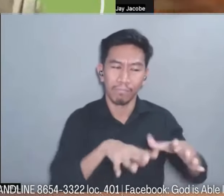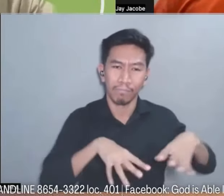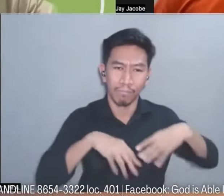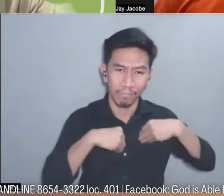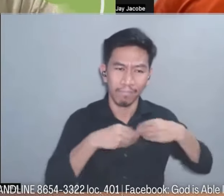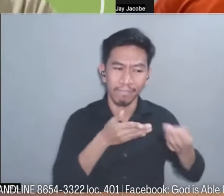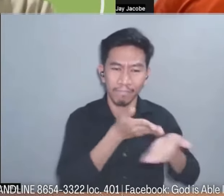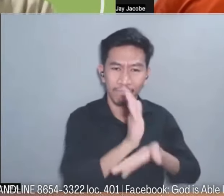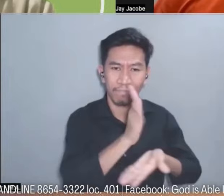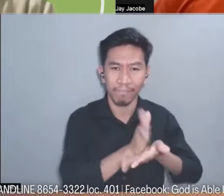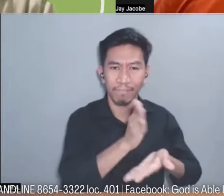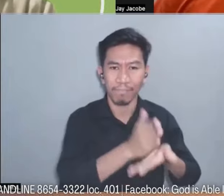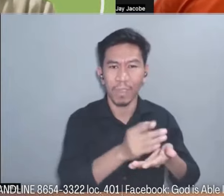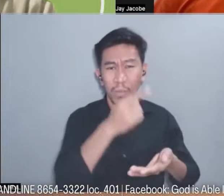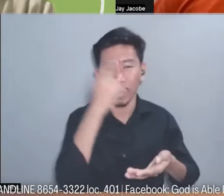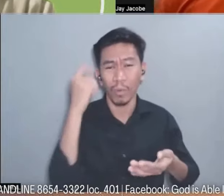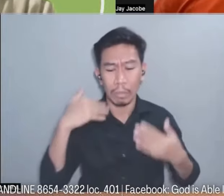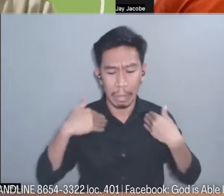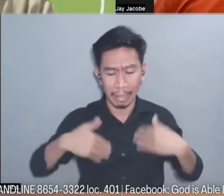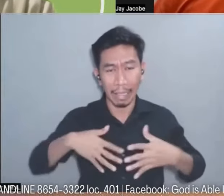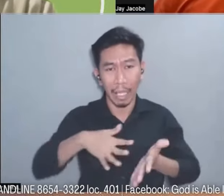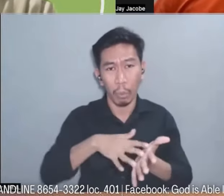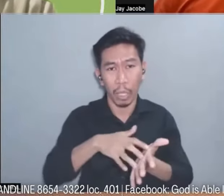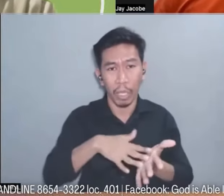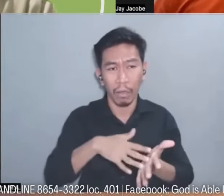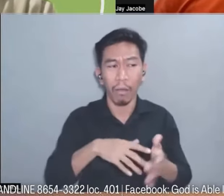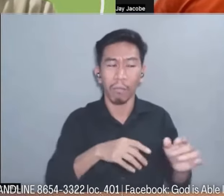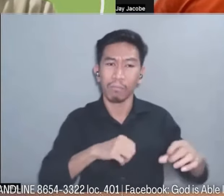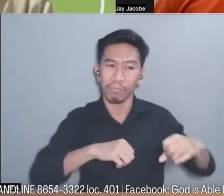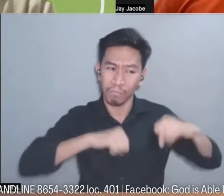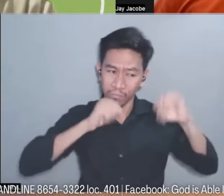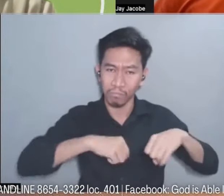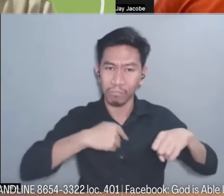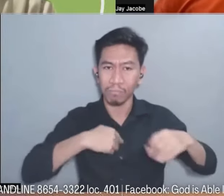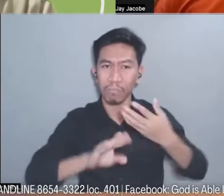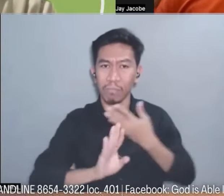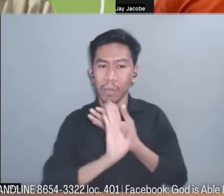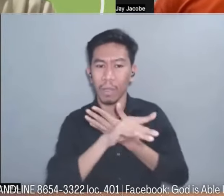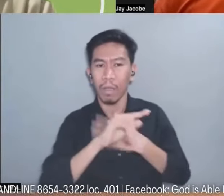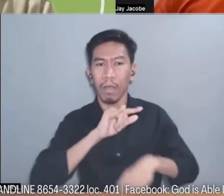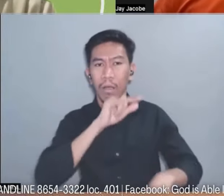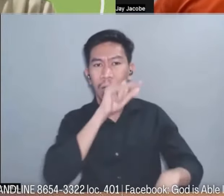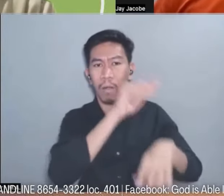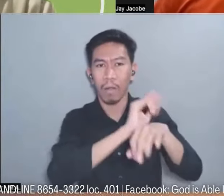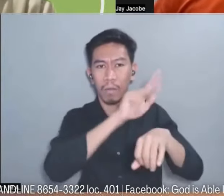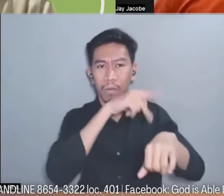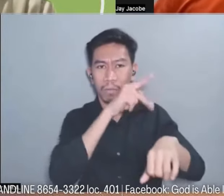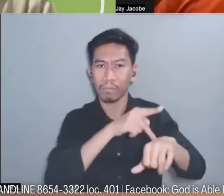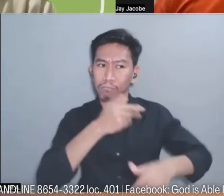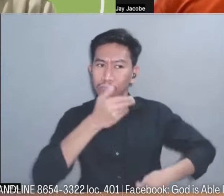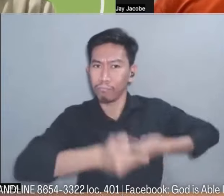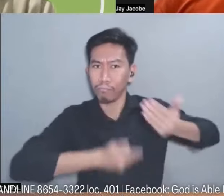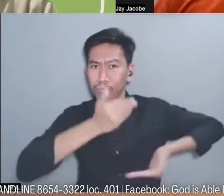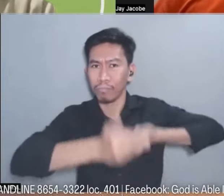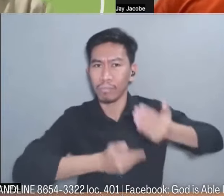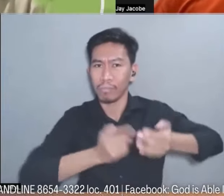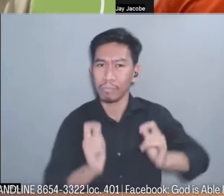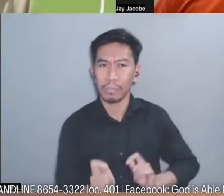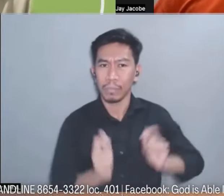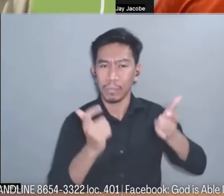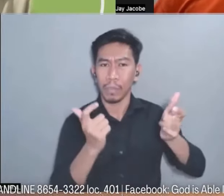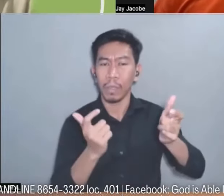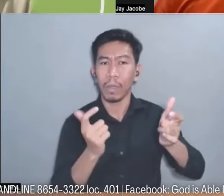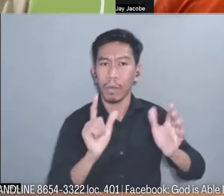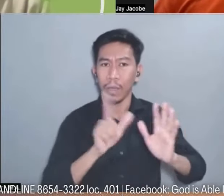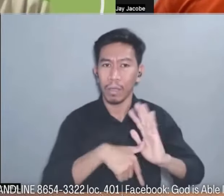pumayag na po akong umuwi binilisan po nila ang aking pag-uwi time na kinausap nila ako two days lang may ticket na